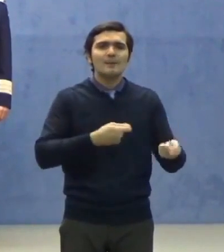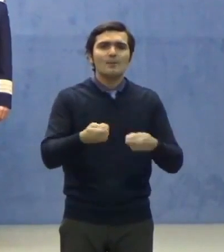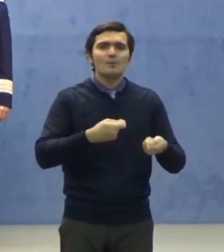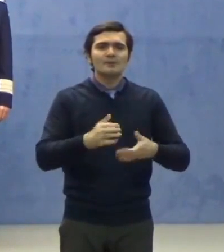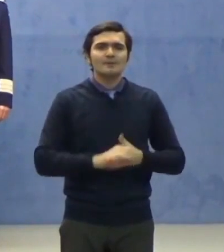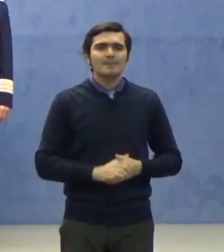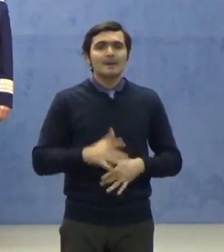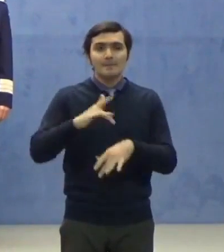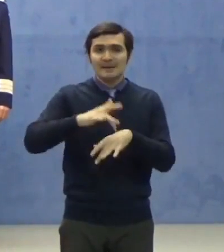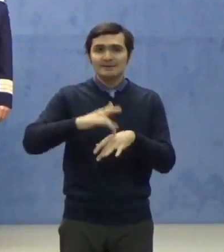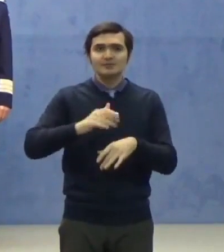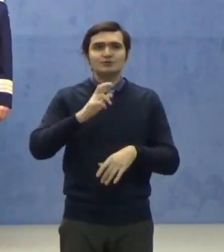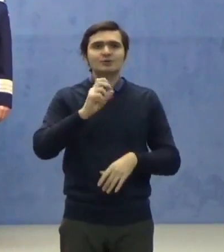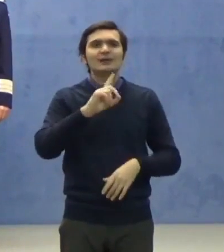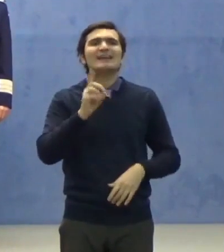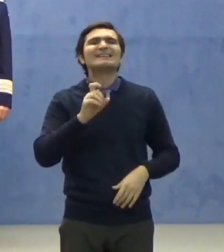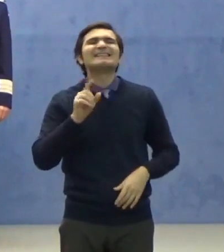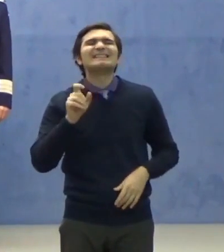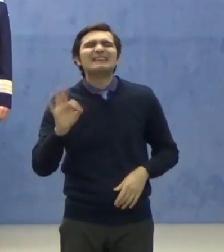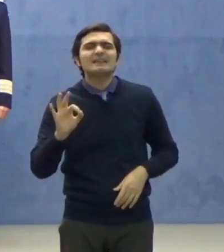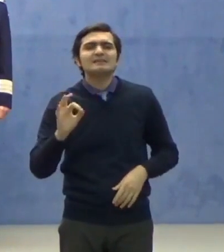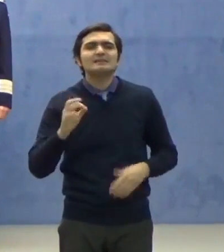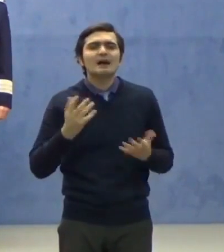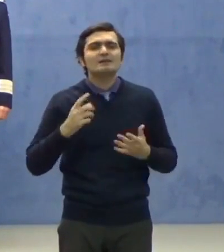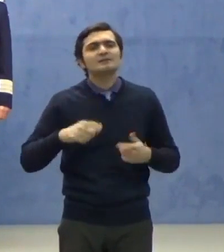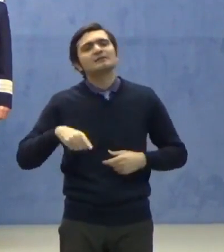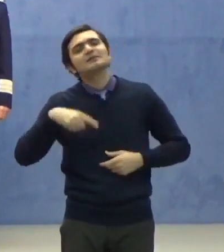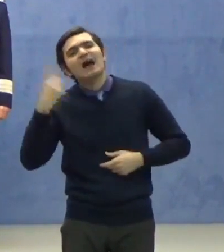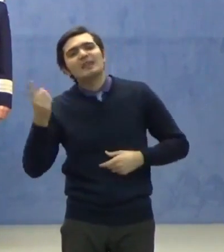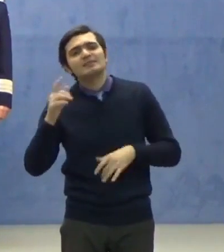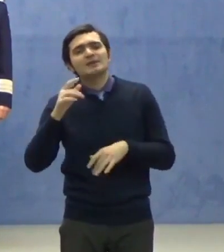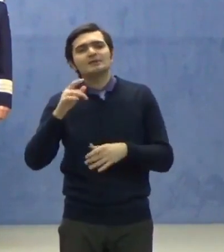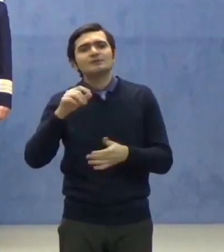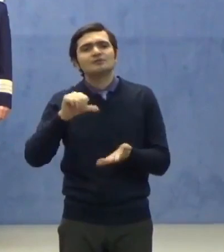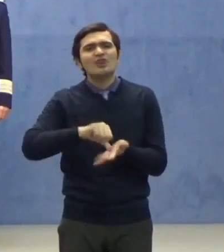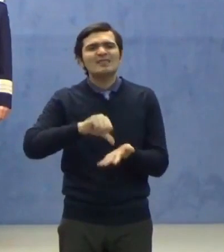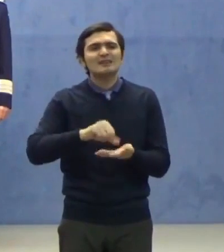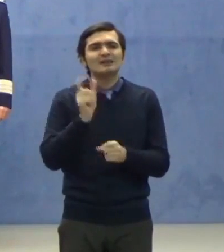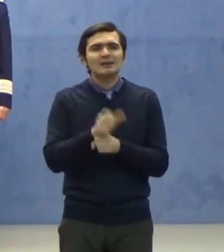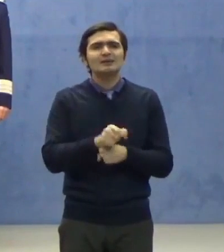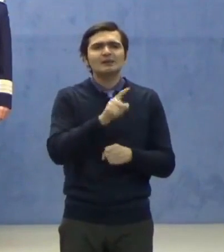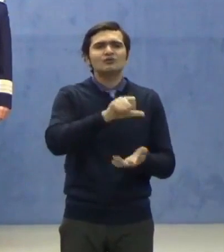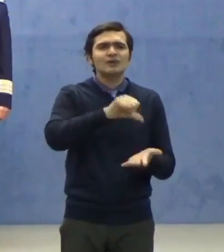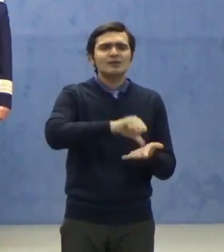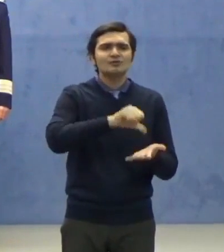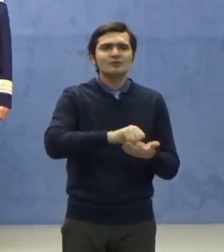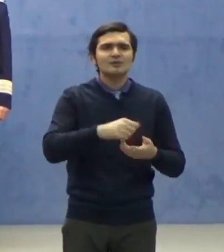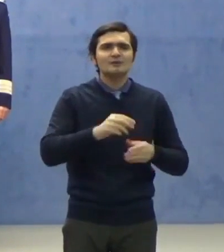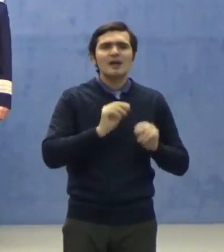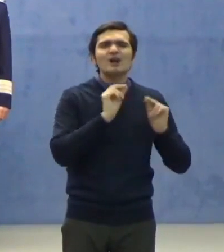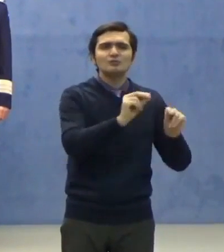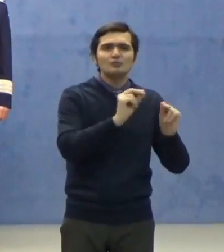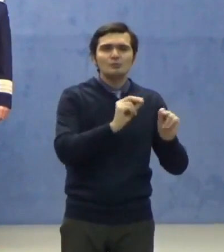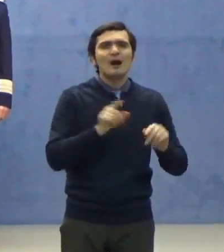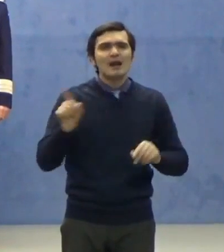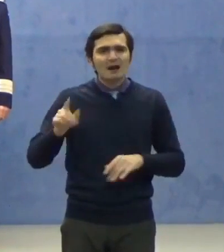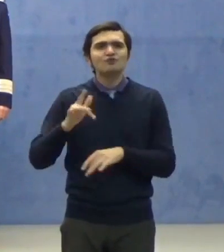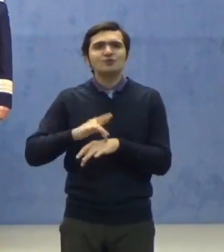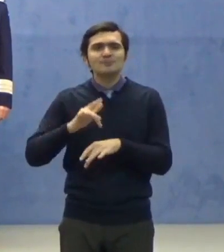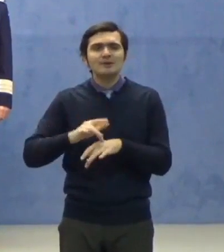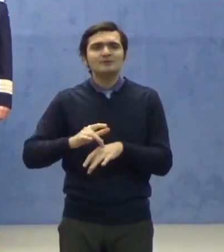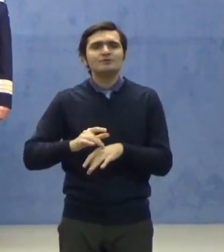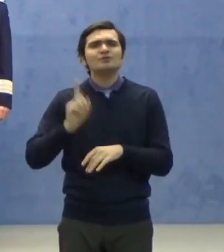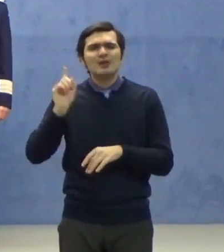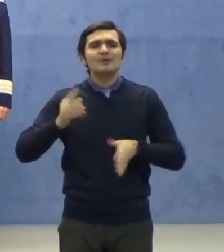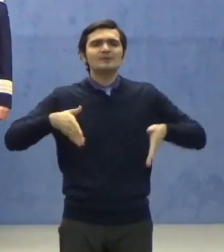Rezidenții aflați în alte centre decât cele de îndrumare, pentru că unii sunt detașați, se vor prezenta la